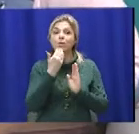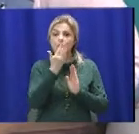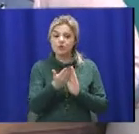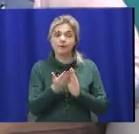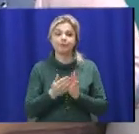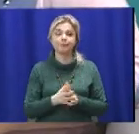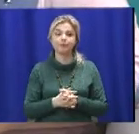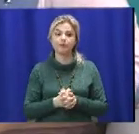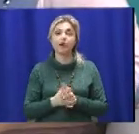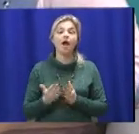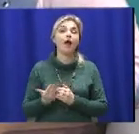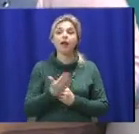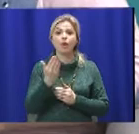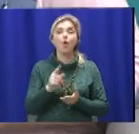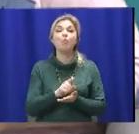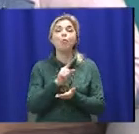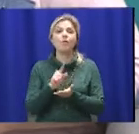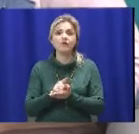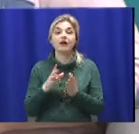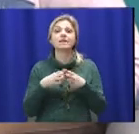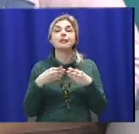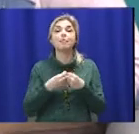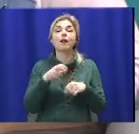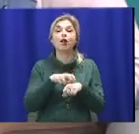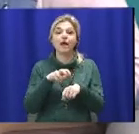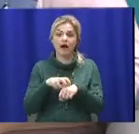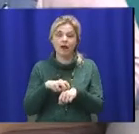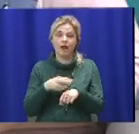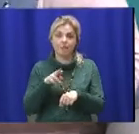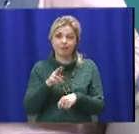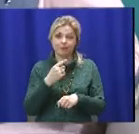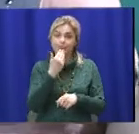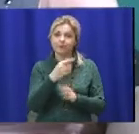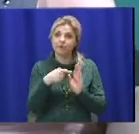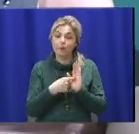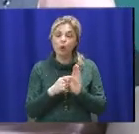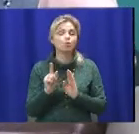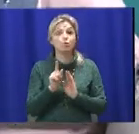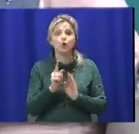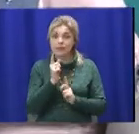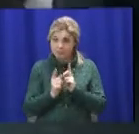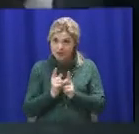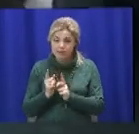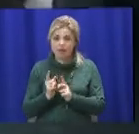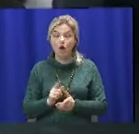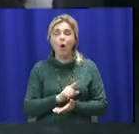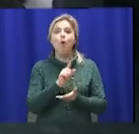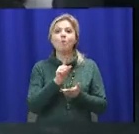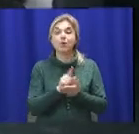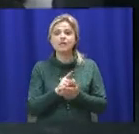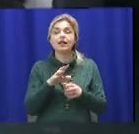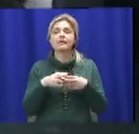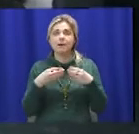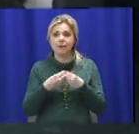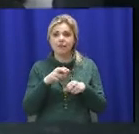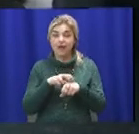запитання, а які обов'язки сімейного лікаря? Щось зміниться? Обов'язки сімейного лікаря